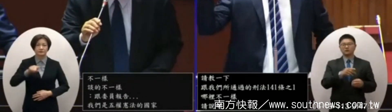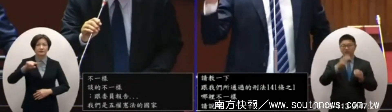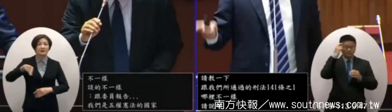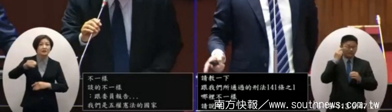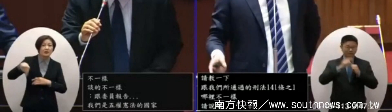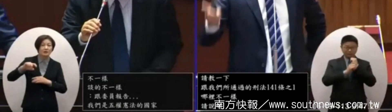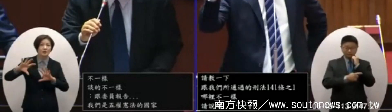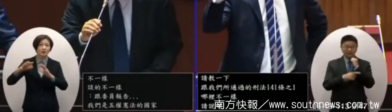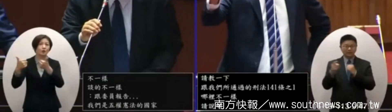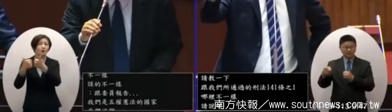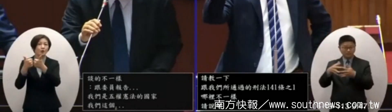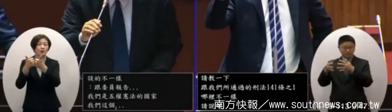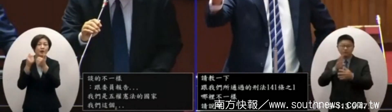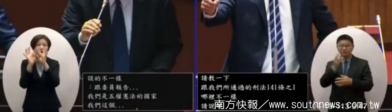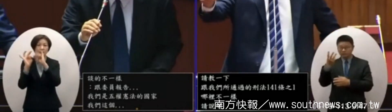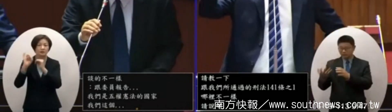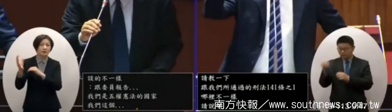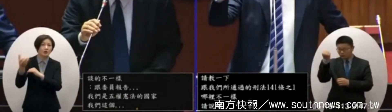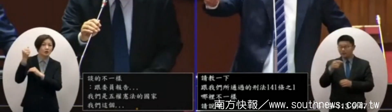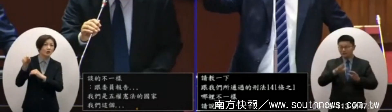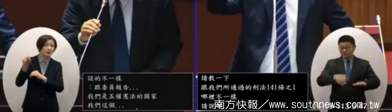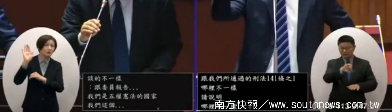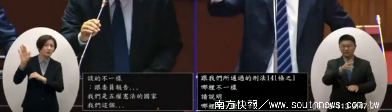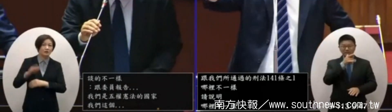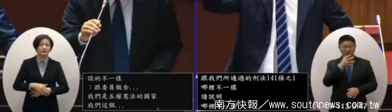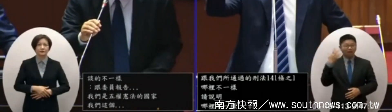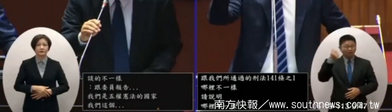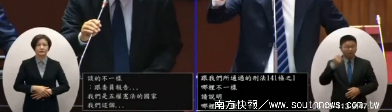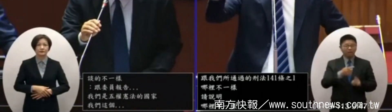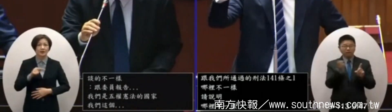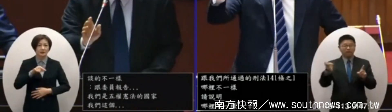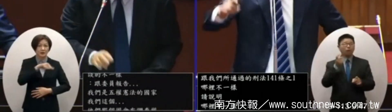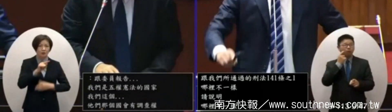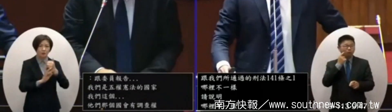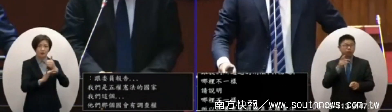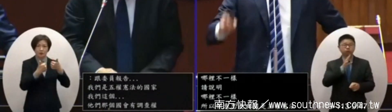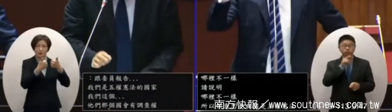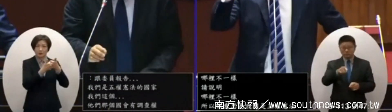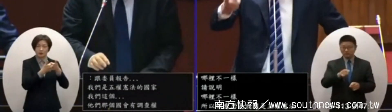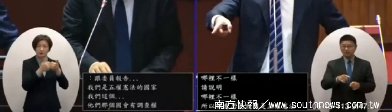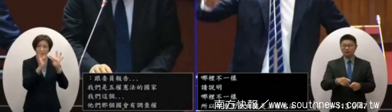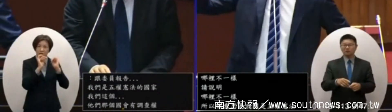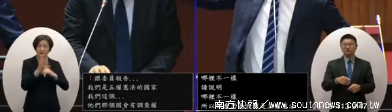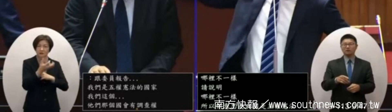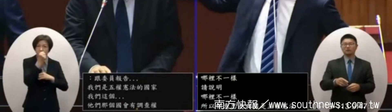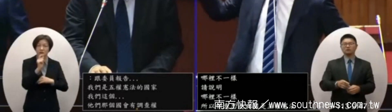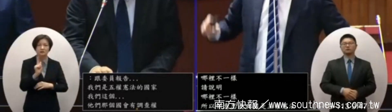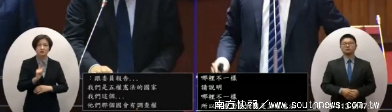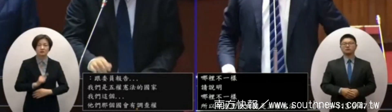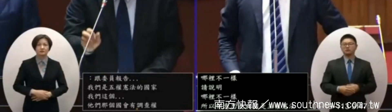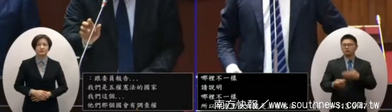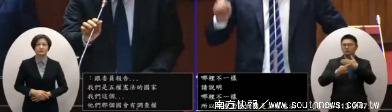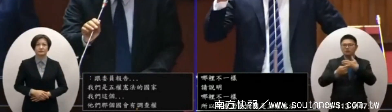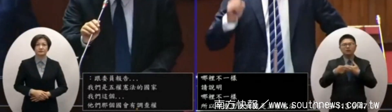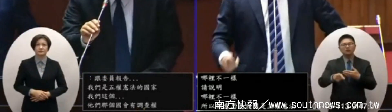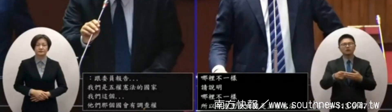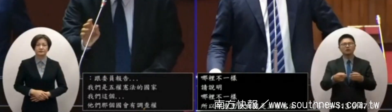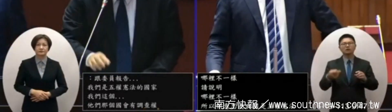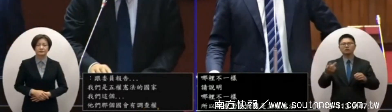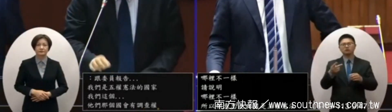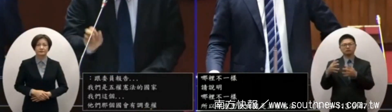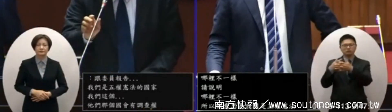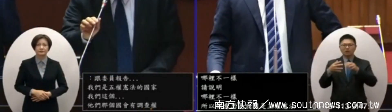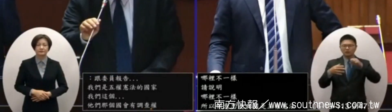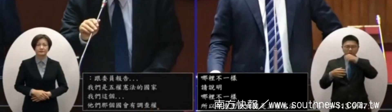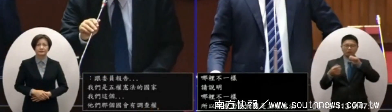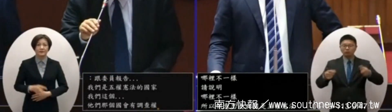會有調查權我們國會形成的構成要件構成要件哪裡不一樣請說明